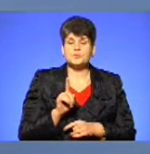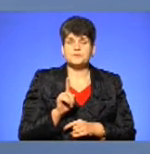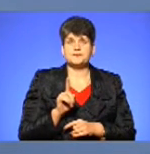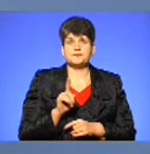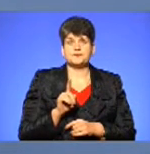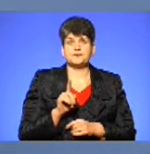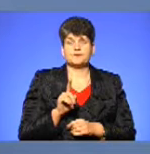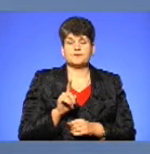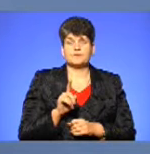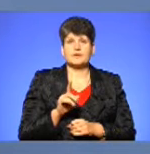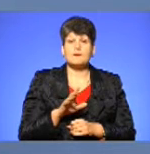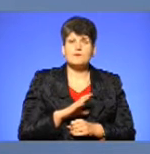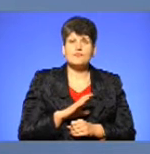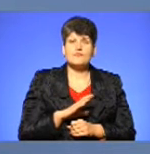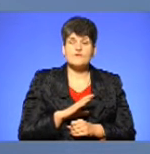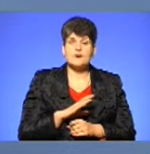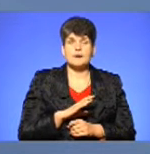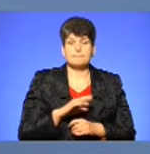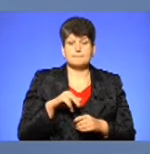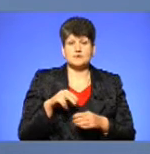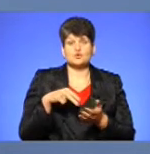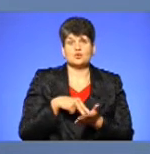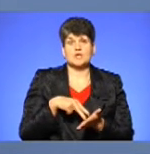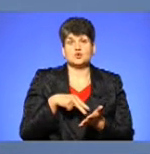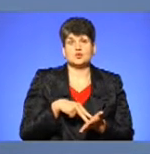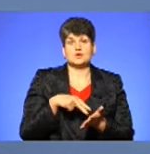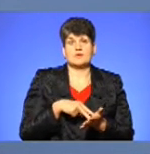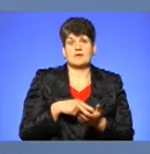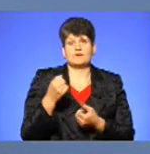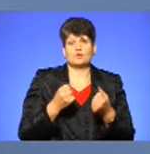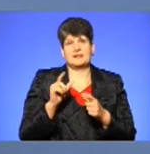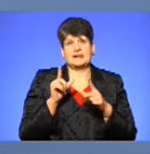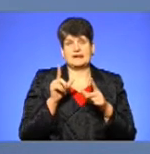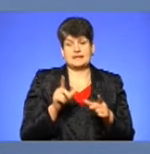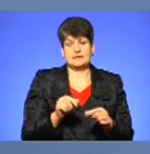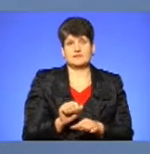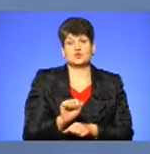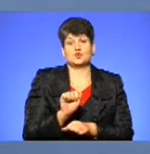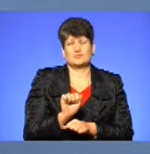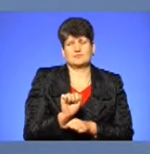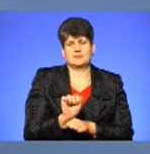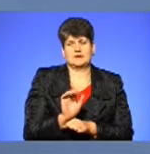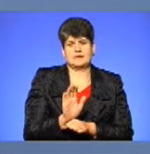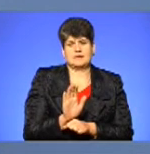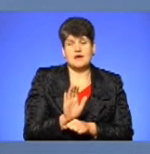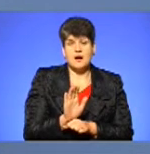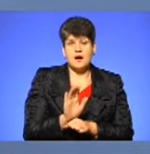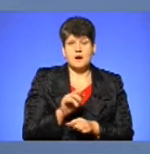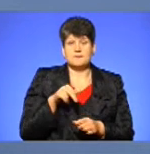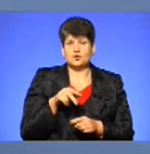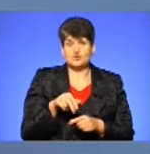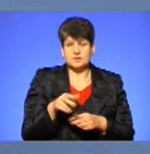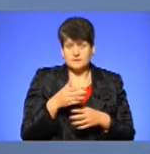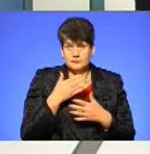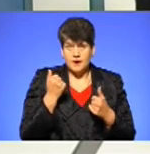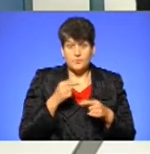буває, що пішоход стоїть-стоїть, автомобіль їде, він призупиняється, пішохід не йде, потім раптово він